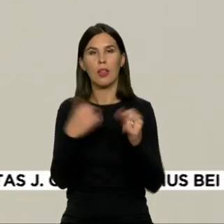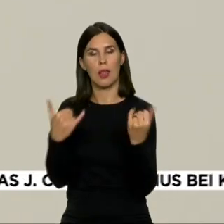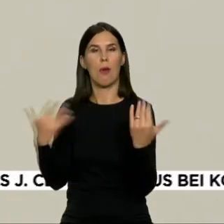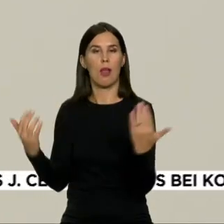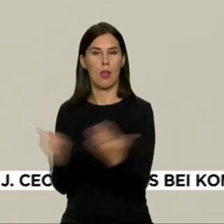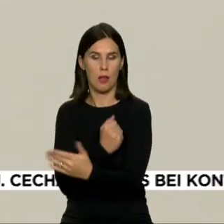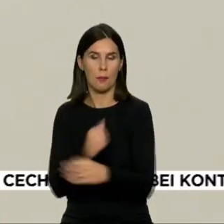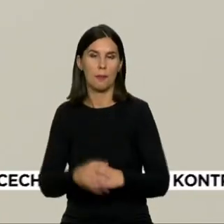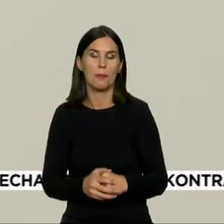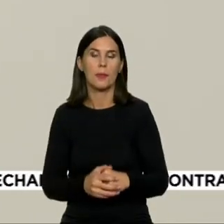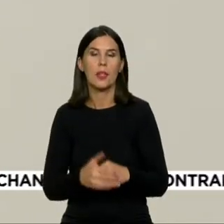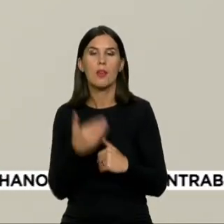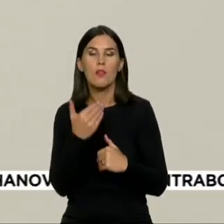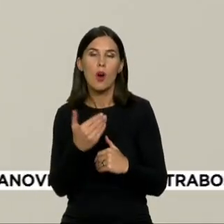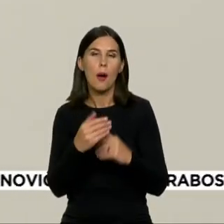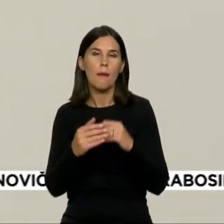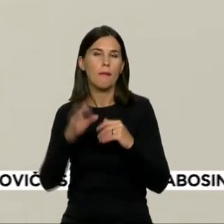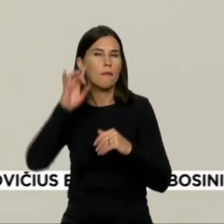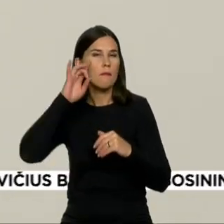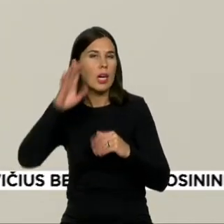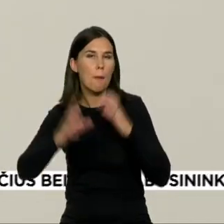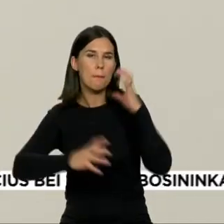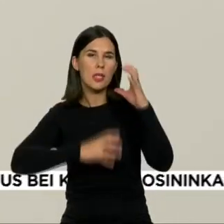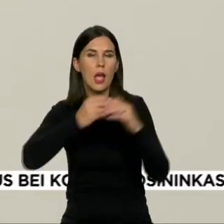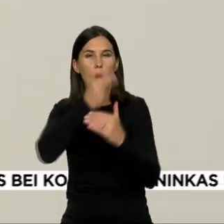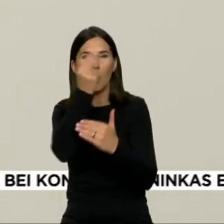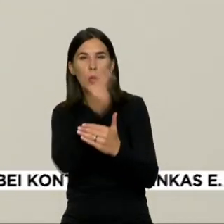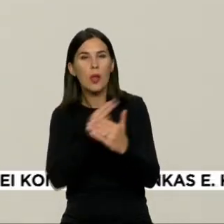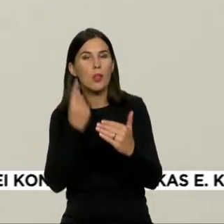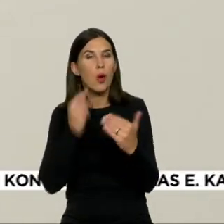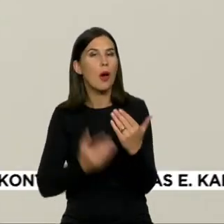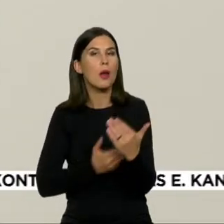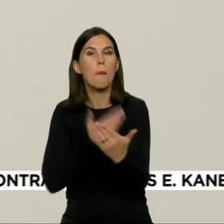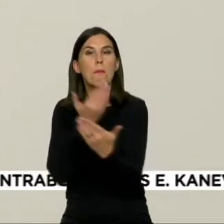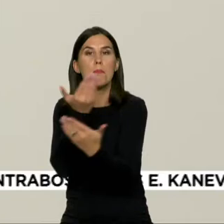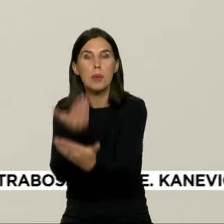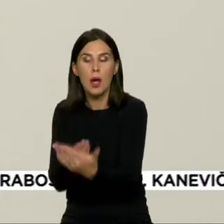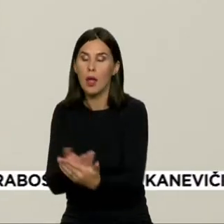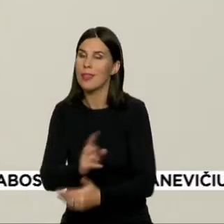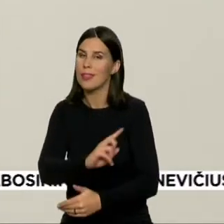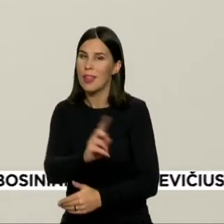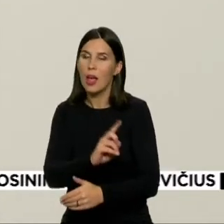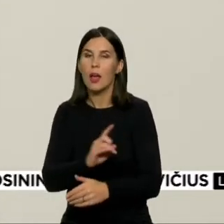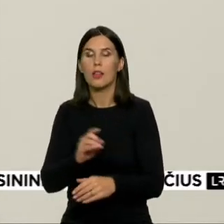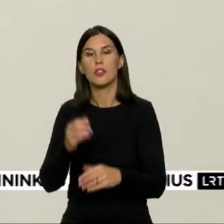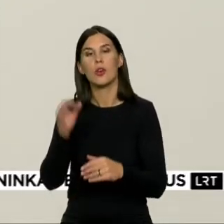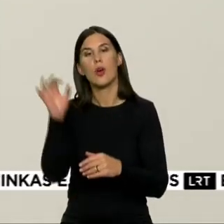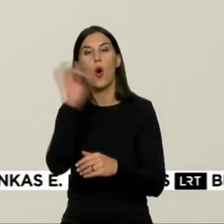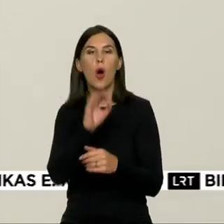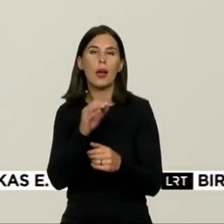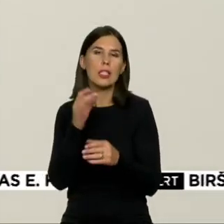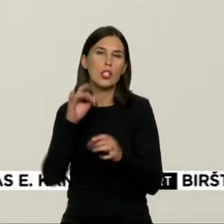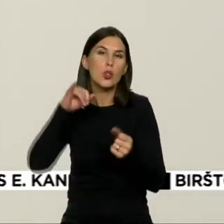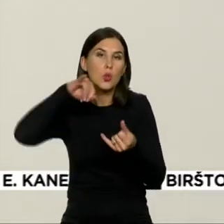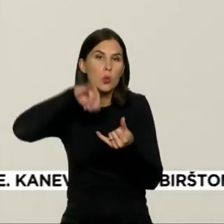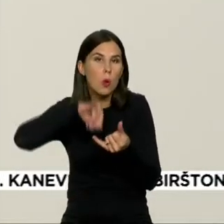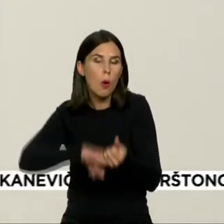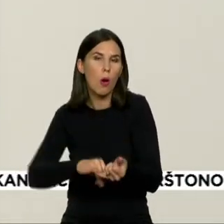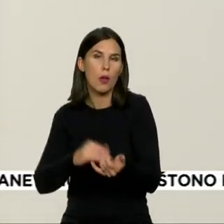garsiuosius pasaulinius kūrėjus, bet pažvelgti į didžiuosius istorijos pasakojimus. Išryškinom vėl tokias